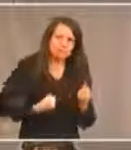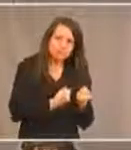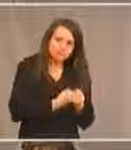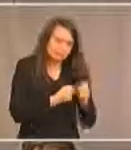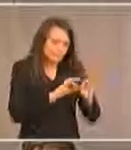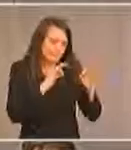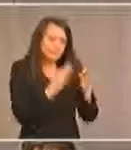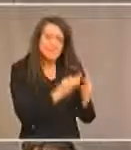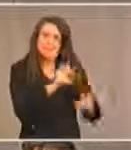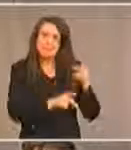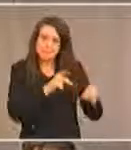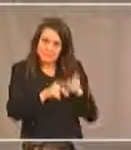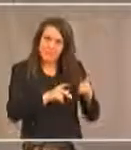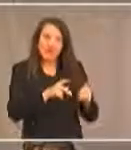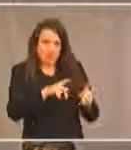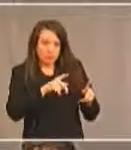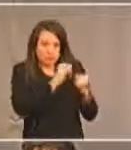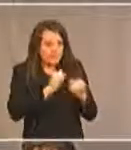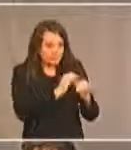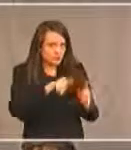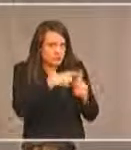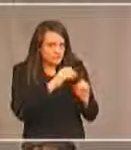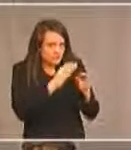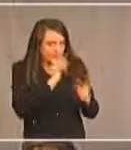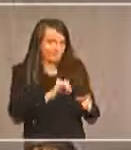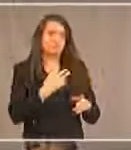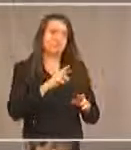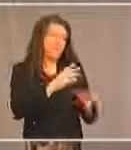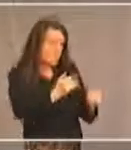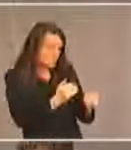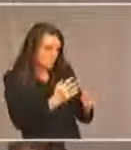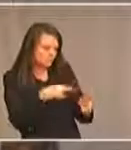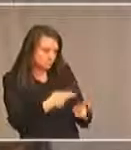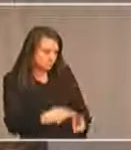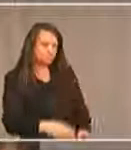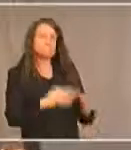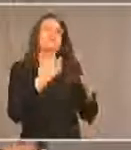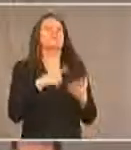avec les personnes et les familles pour répondre à leurs besoins.